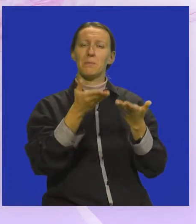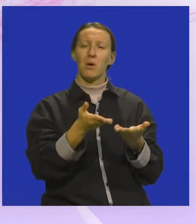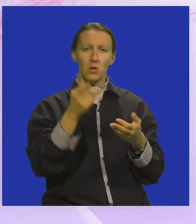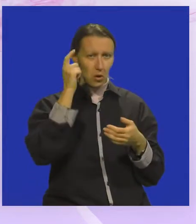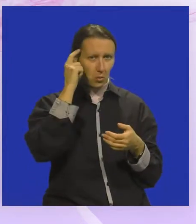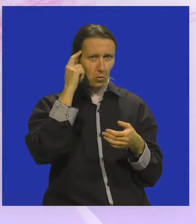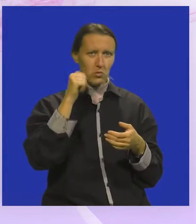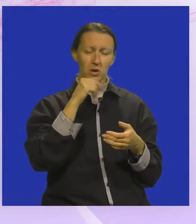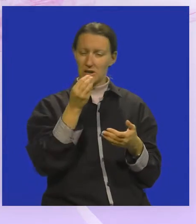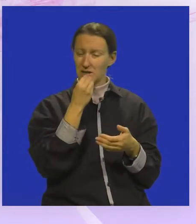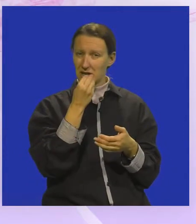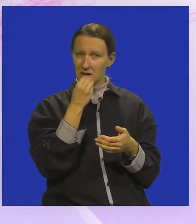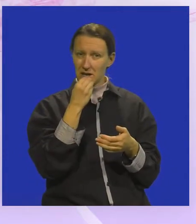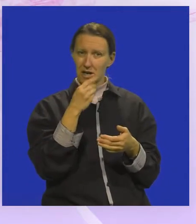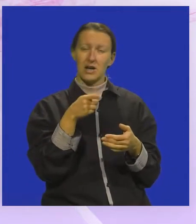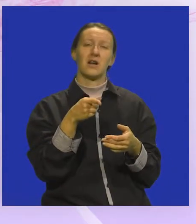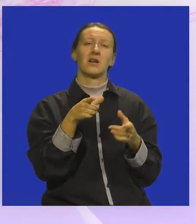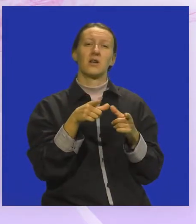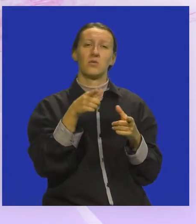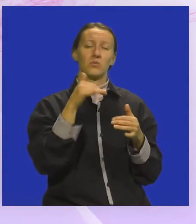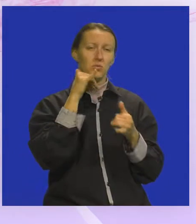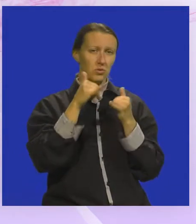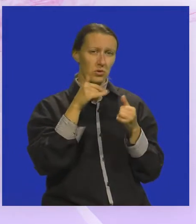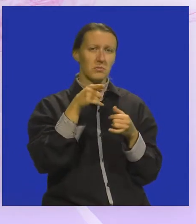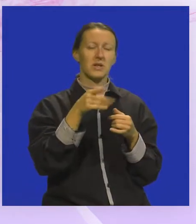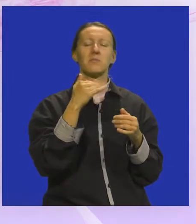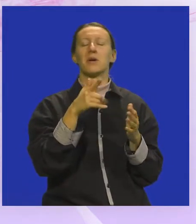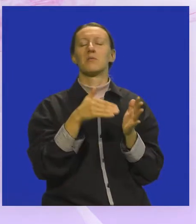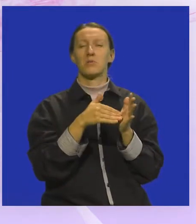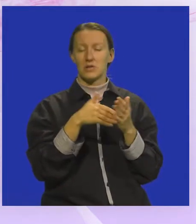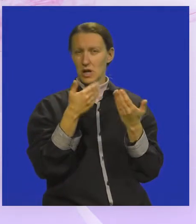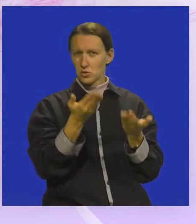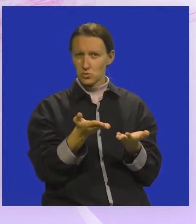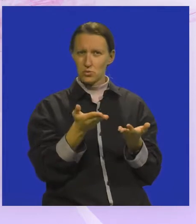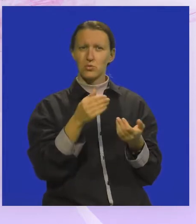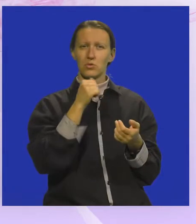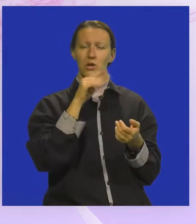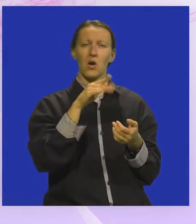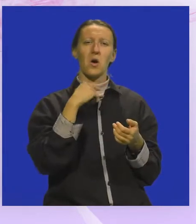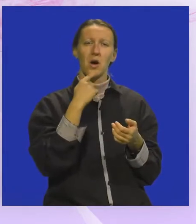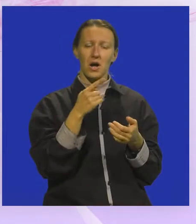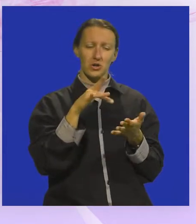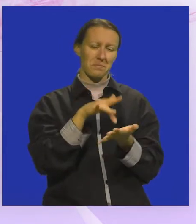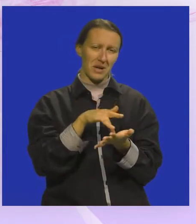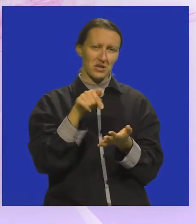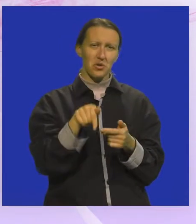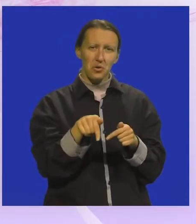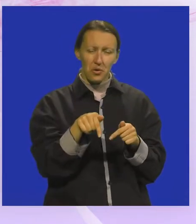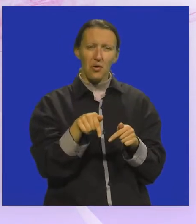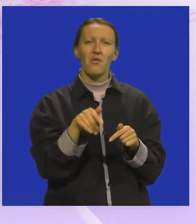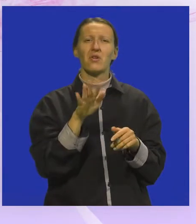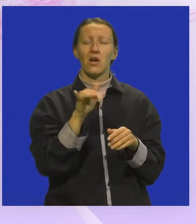kulturne i gastronske funkcije turizma, tima je zaslužio i ovo, da tako kažemo, mjesto ovdje,